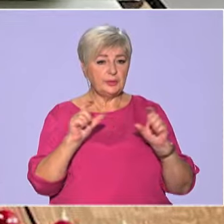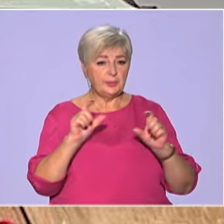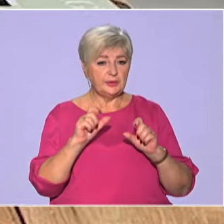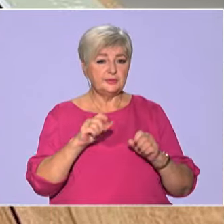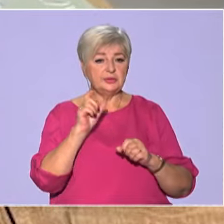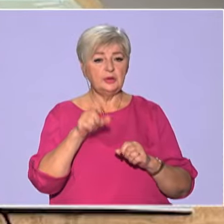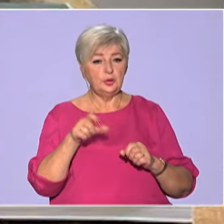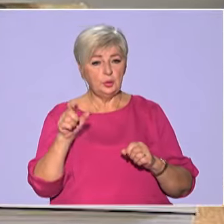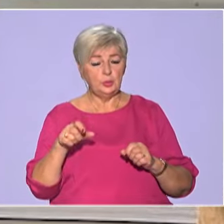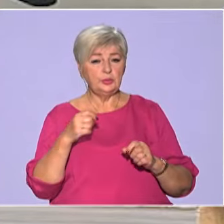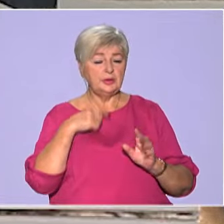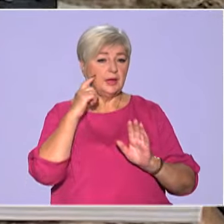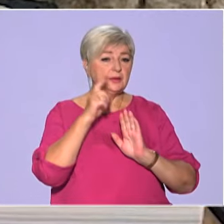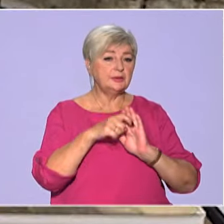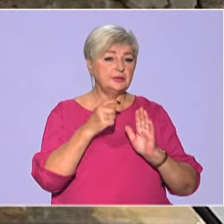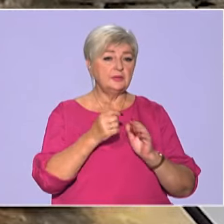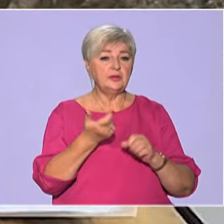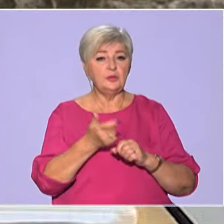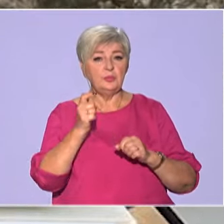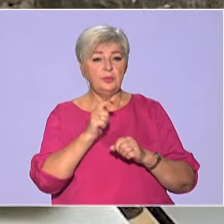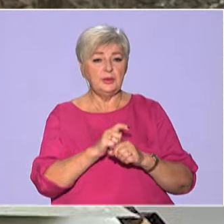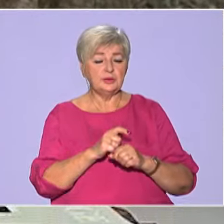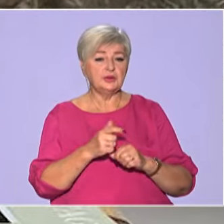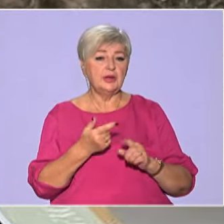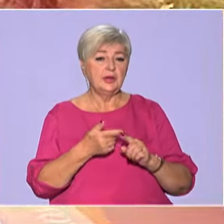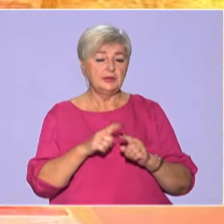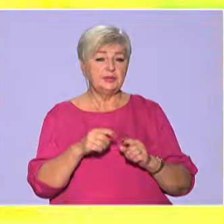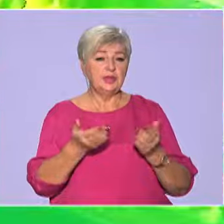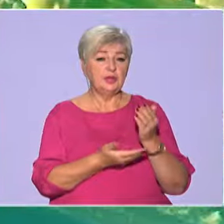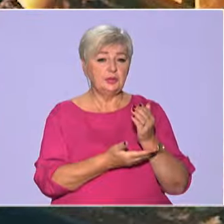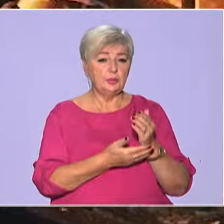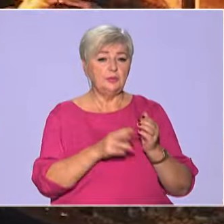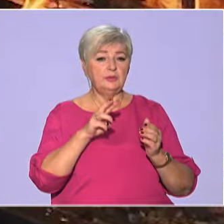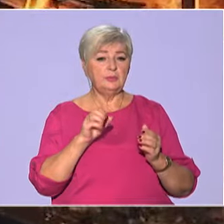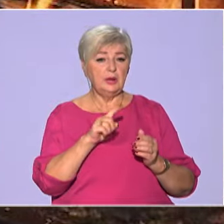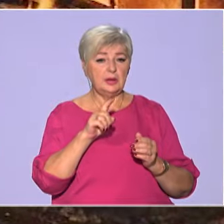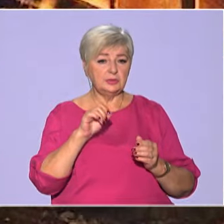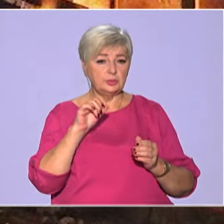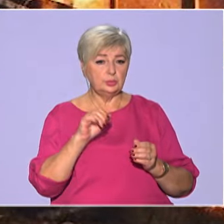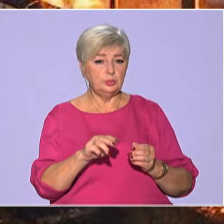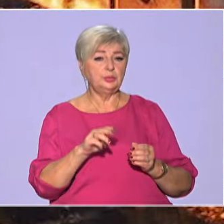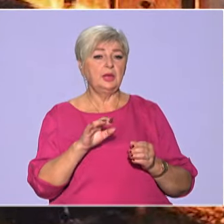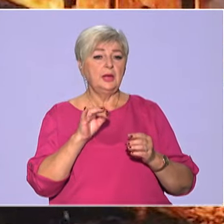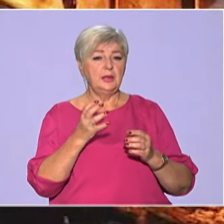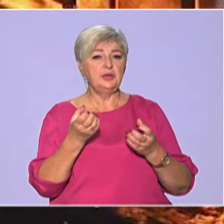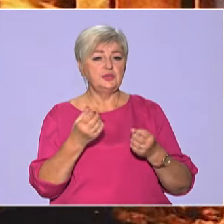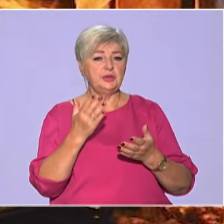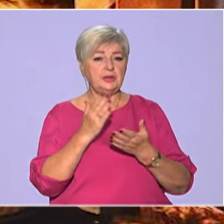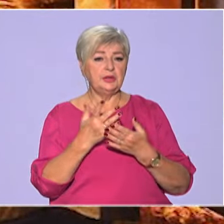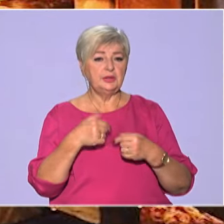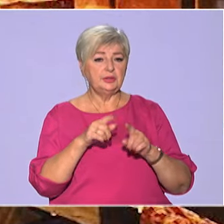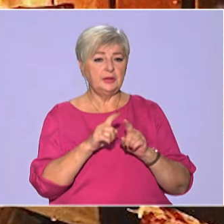Люди, я дізнавався, у більшості це дрова, це мазут, і ще є така